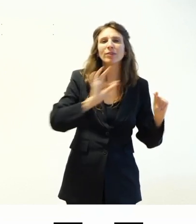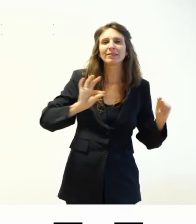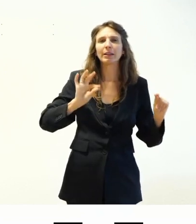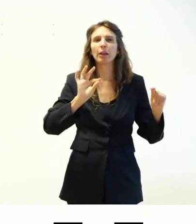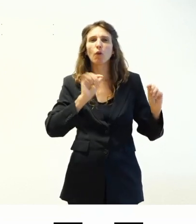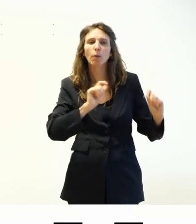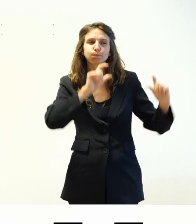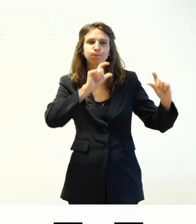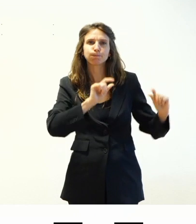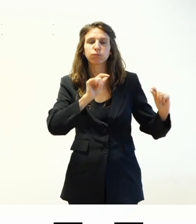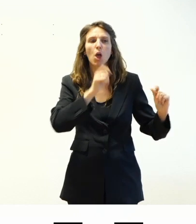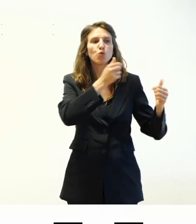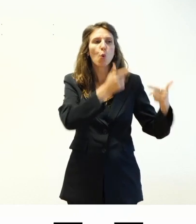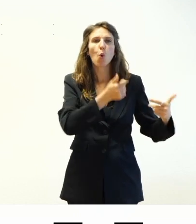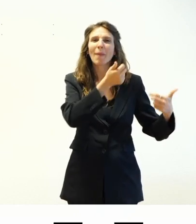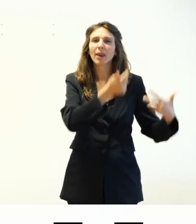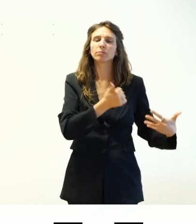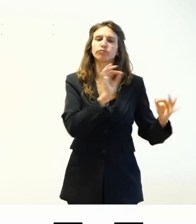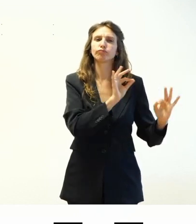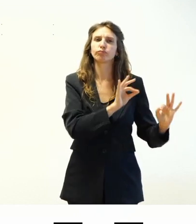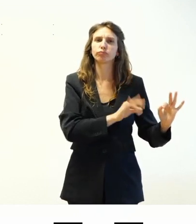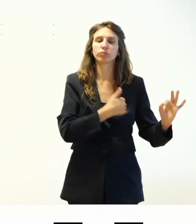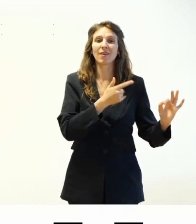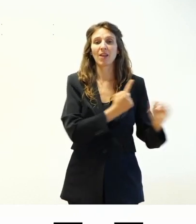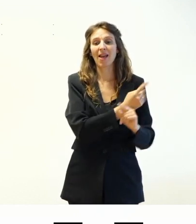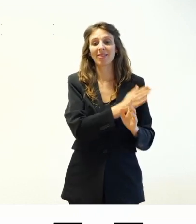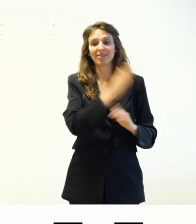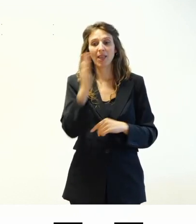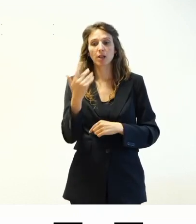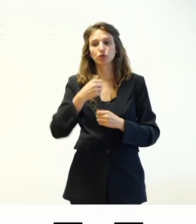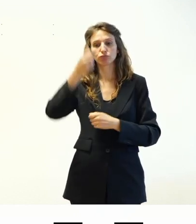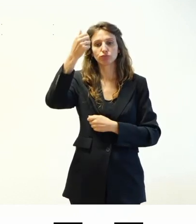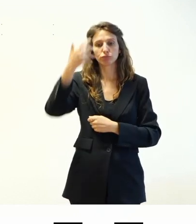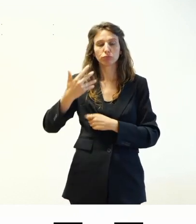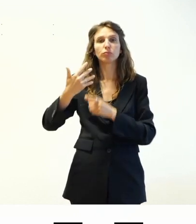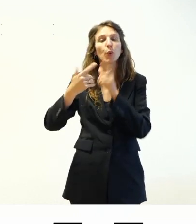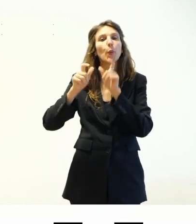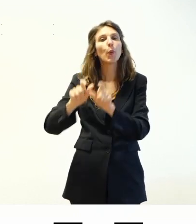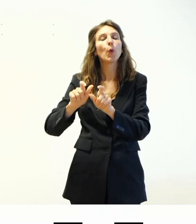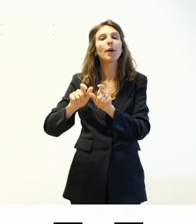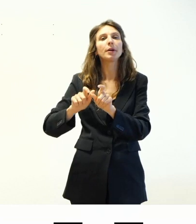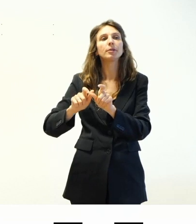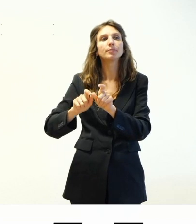un elenco numerato, eccetera, e nella colonna di destra ho una serie di funzionalità relative al